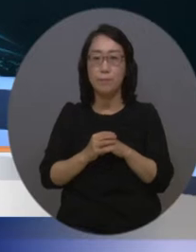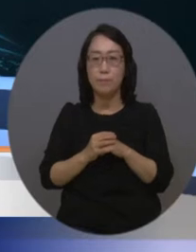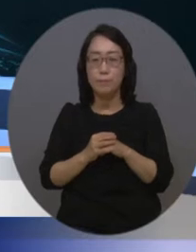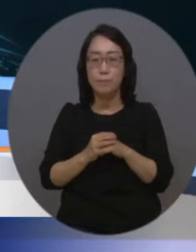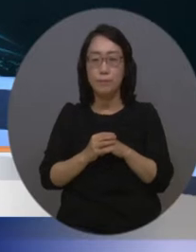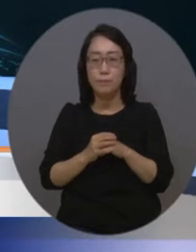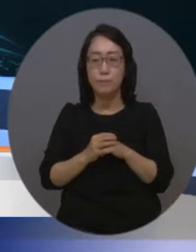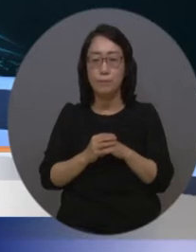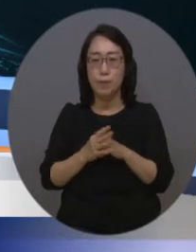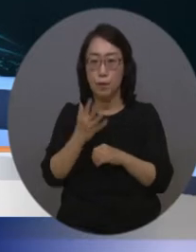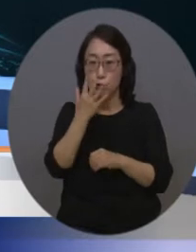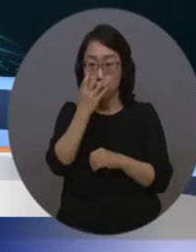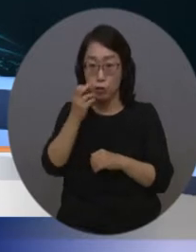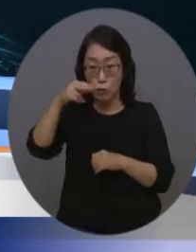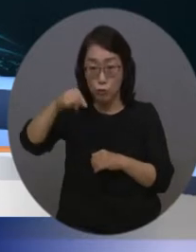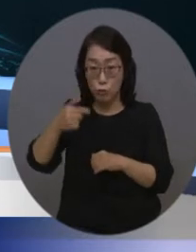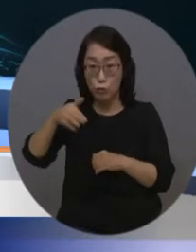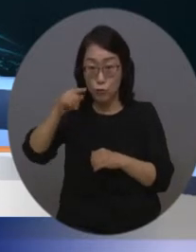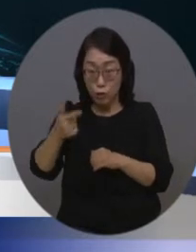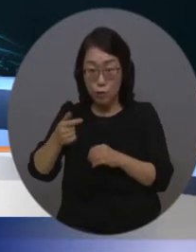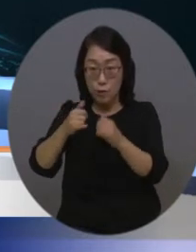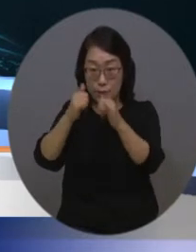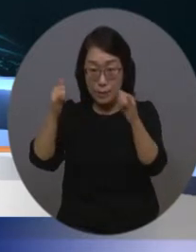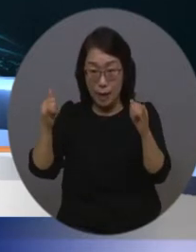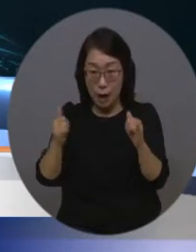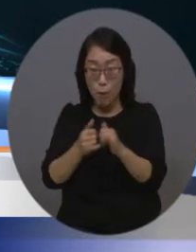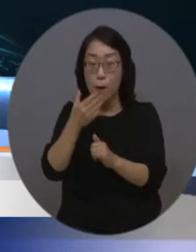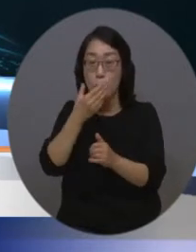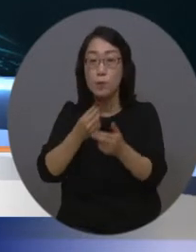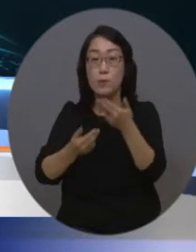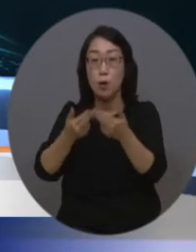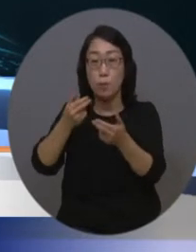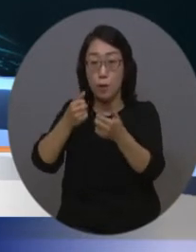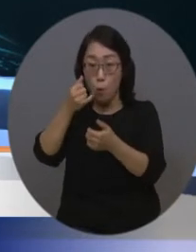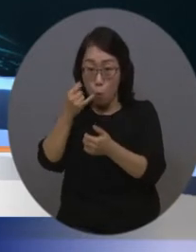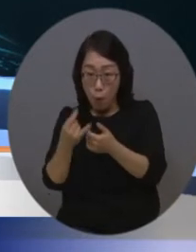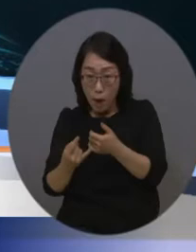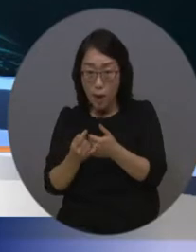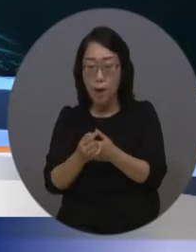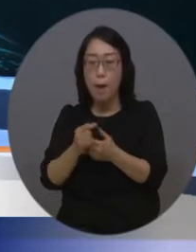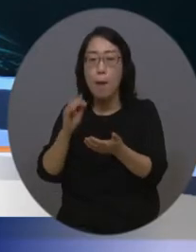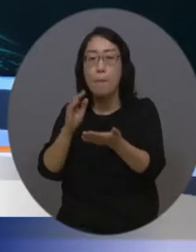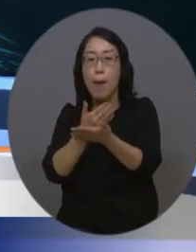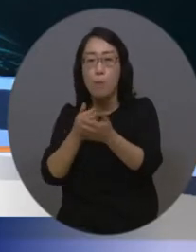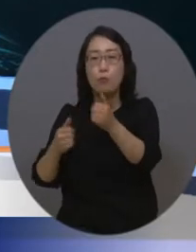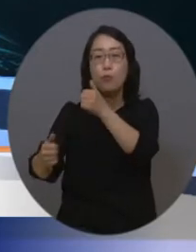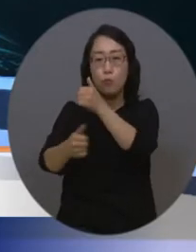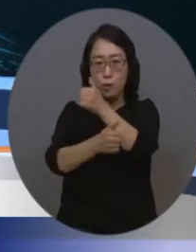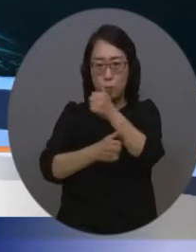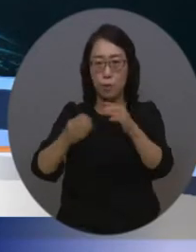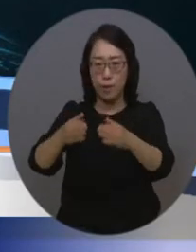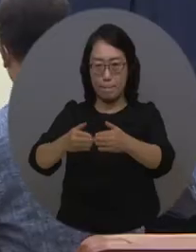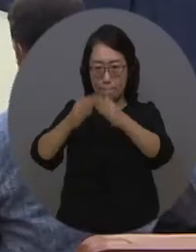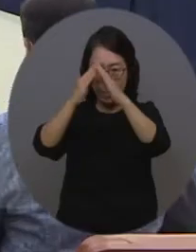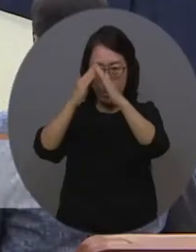순천시 사회복지협의회가 사회복지 발전을 위한 배분위원회 발족식을 가졌습니다.